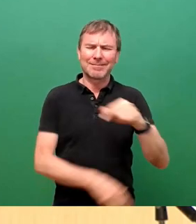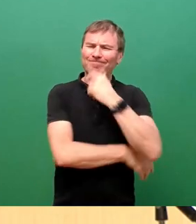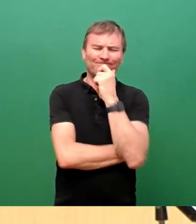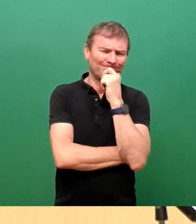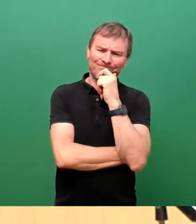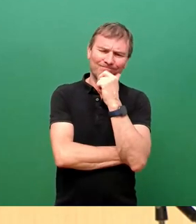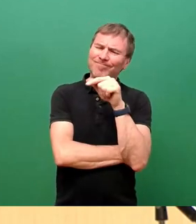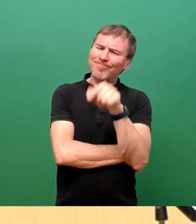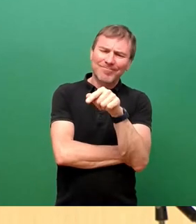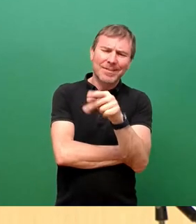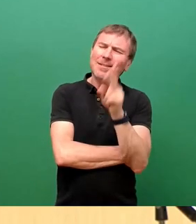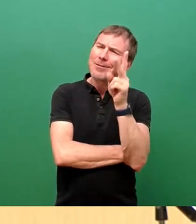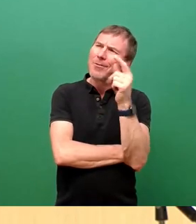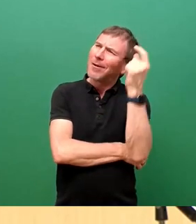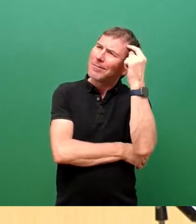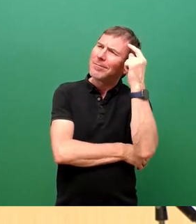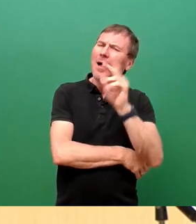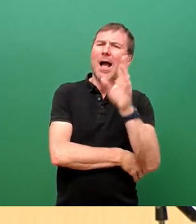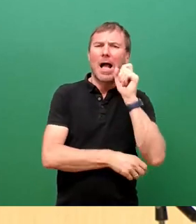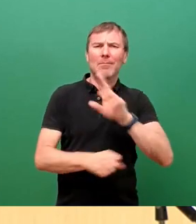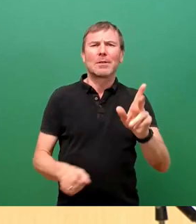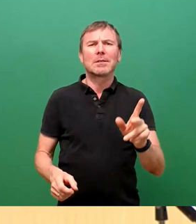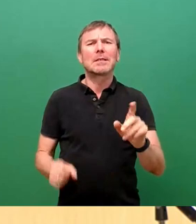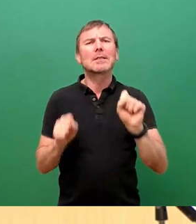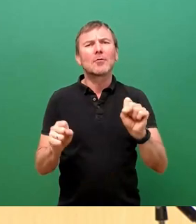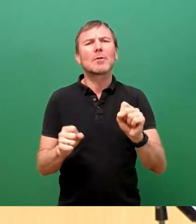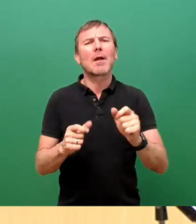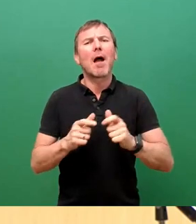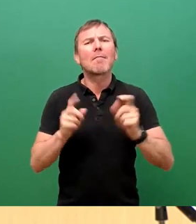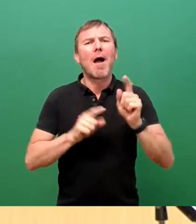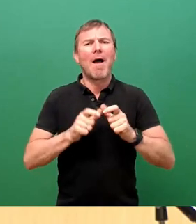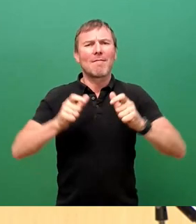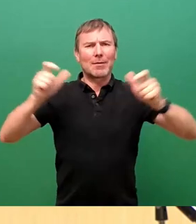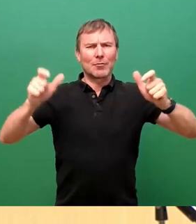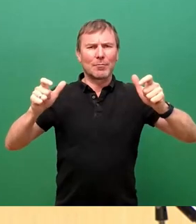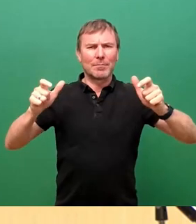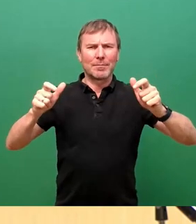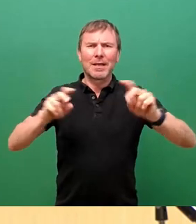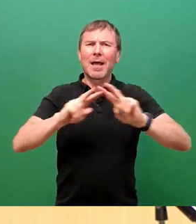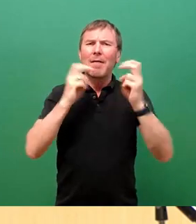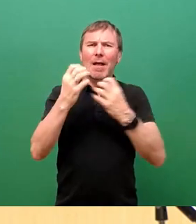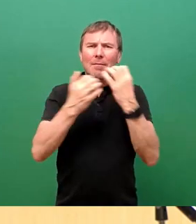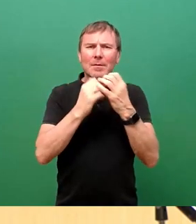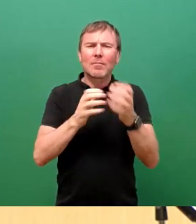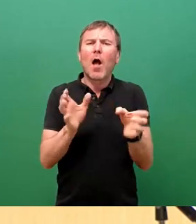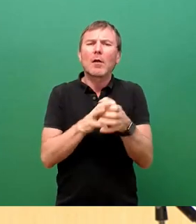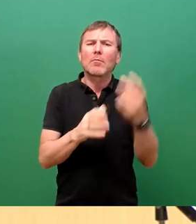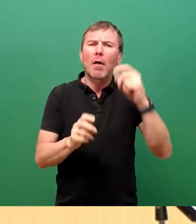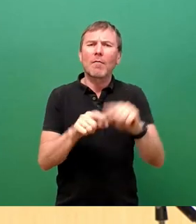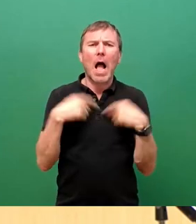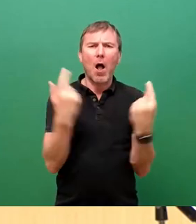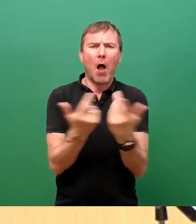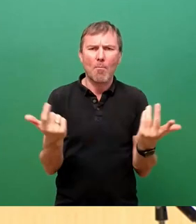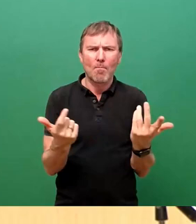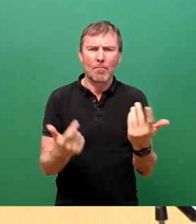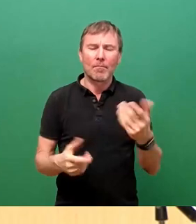Geist des unbegrenzt möglich scheinenden Wachstums. Der weltberühmte Bericht des Club of Rome ist Anfang des Monats übrigens